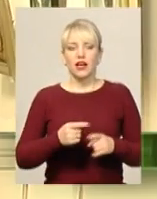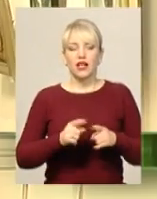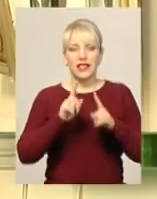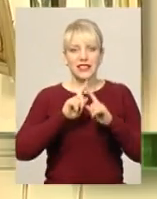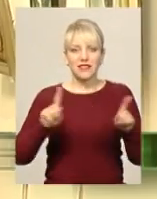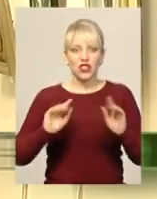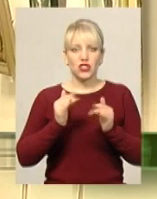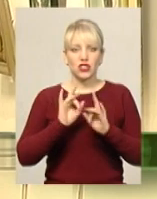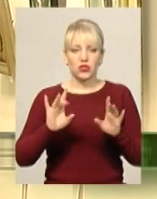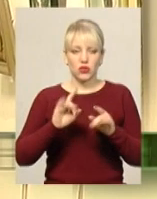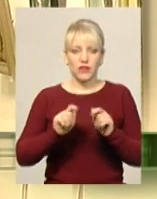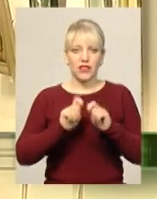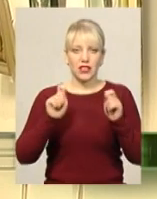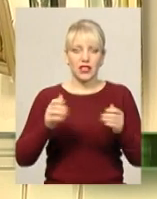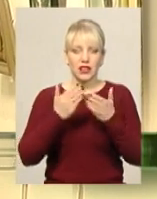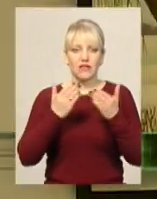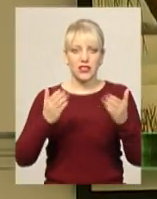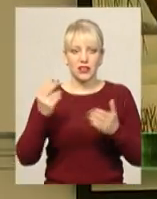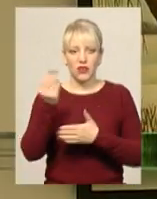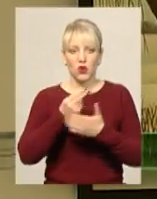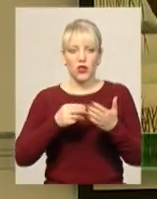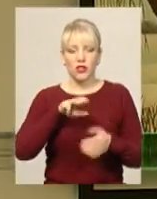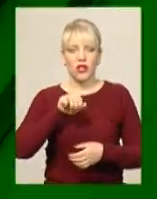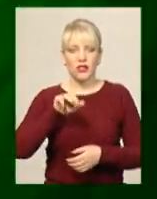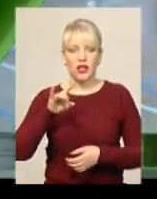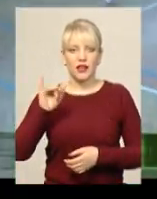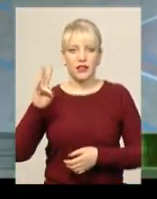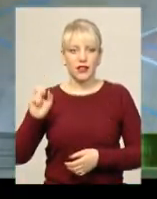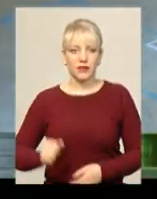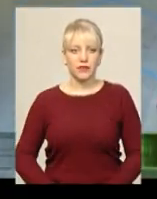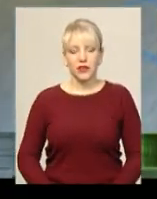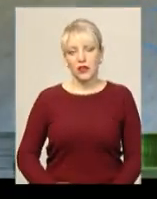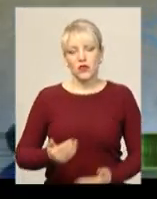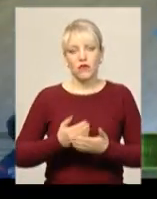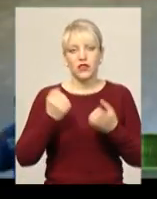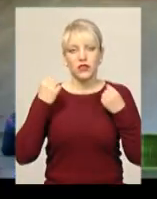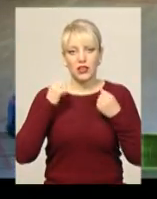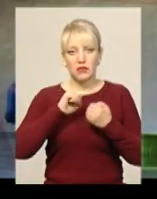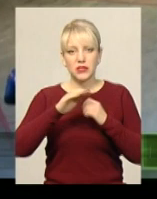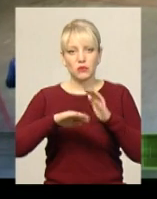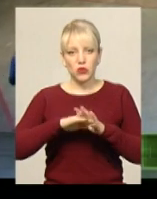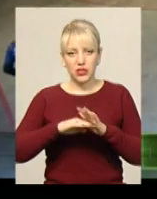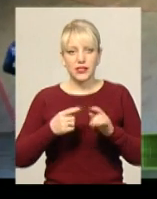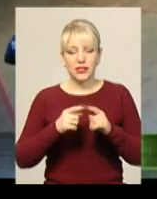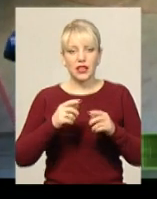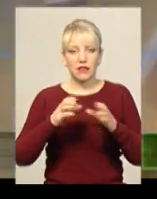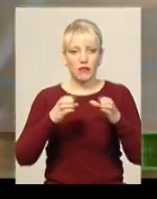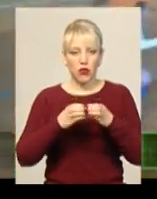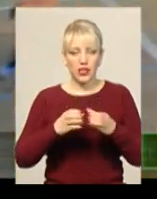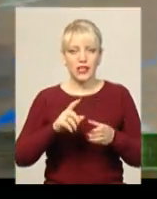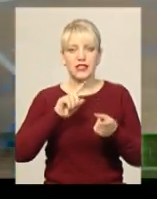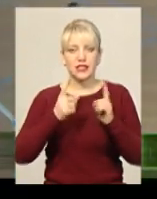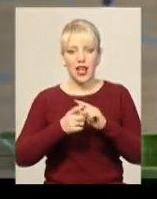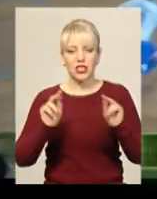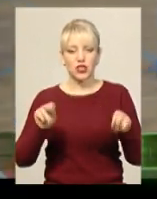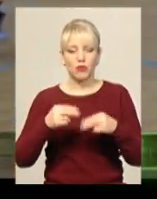обласному центрі відкрилася в виставках художниці Людмили Татаріної. Новини з порту. Кам'янець-Подільська фортеця стала чемпіоном України